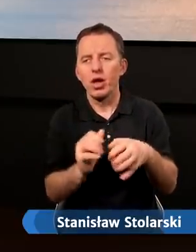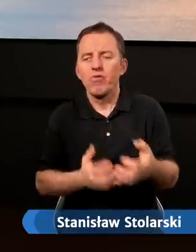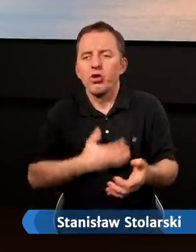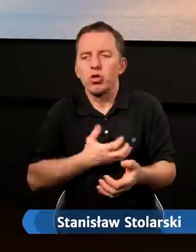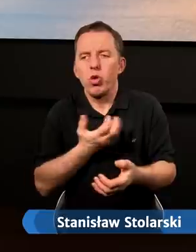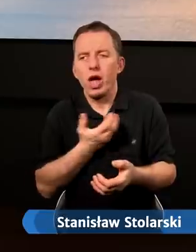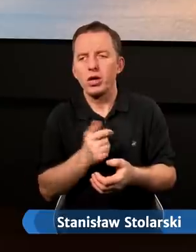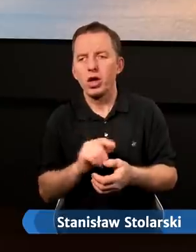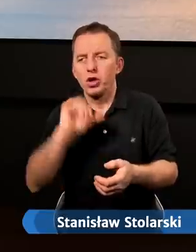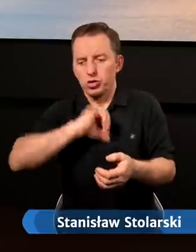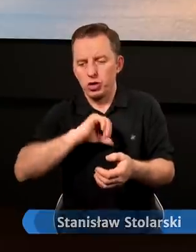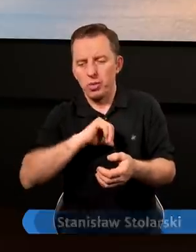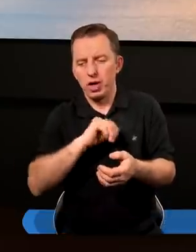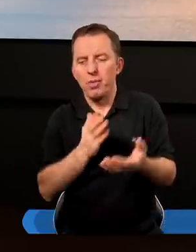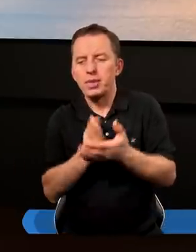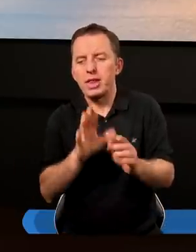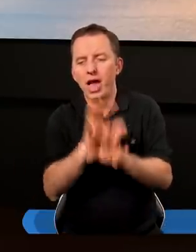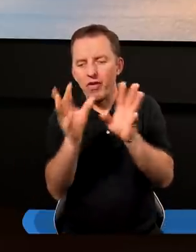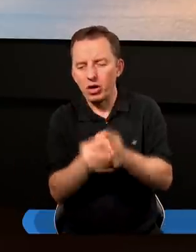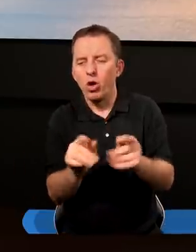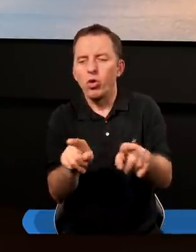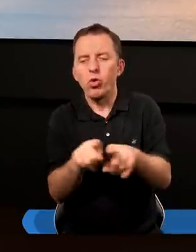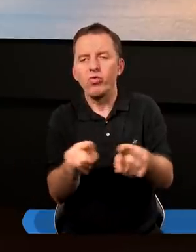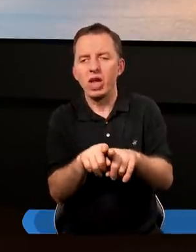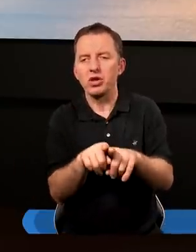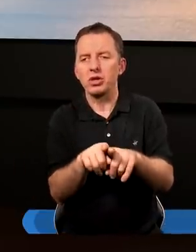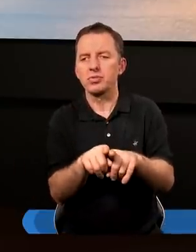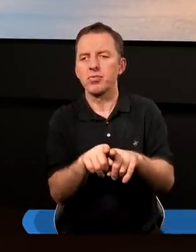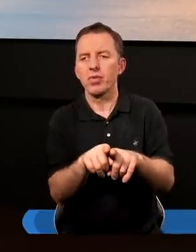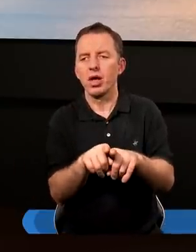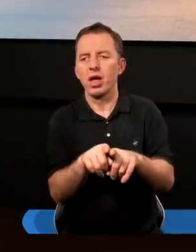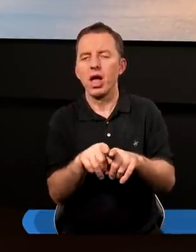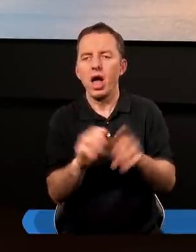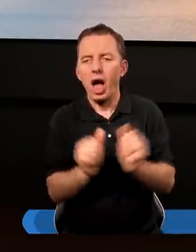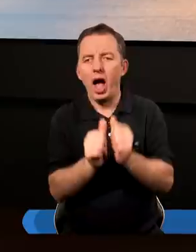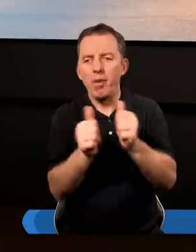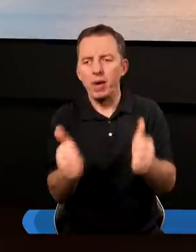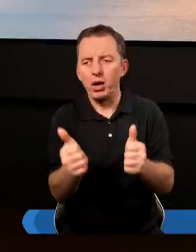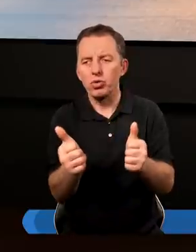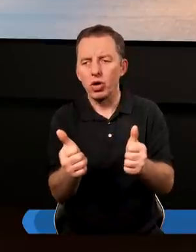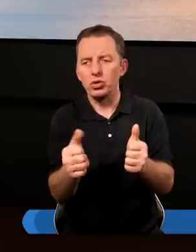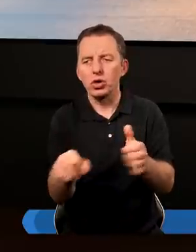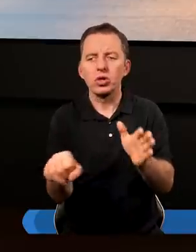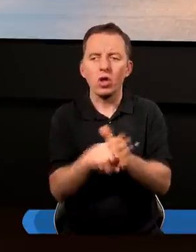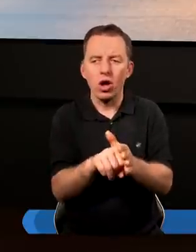wyczulając siebie przede wszystkim, jak również apelując do